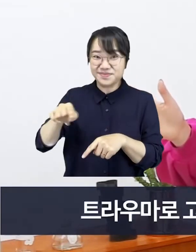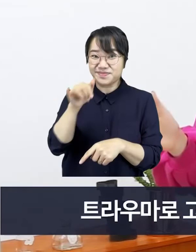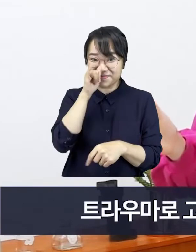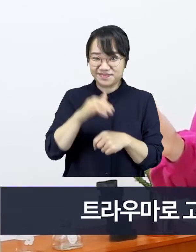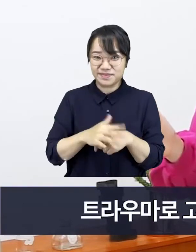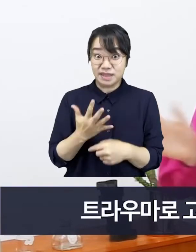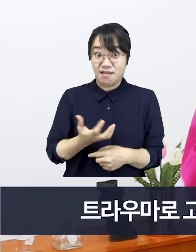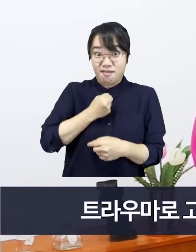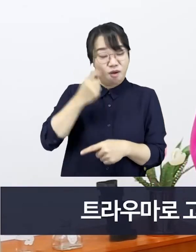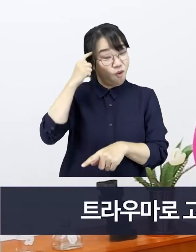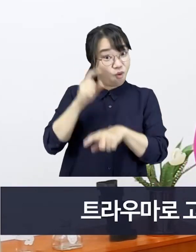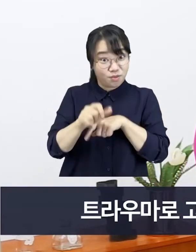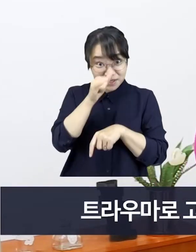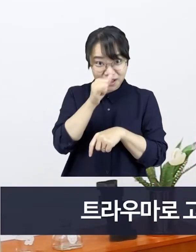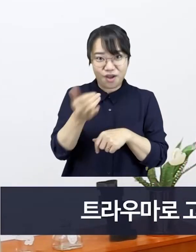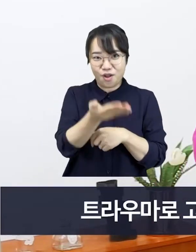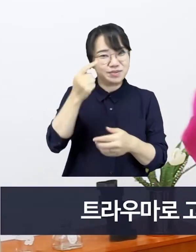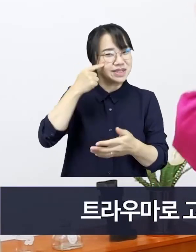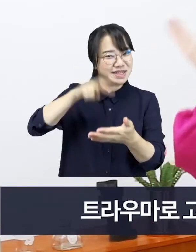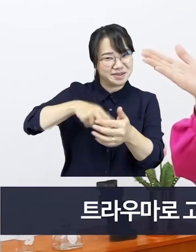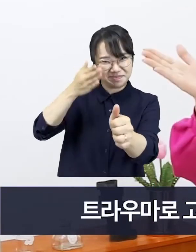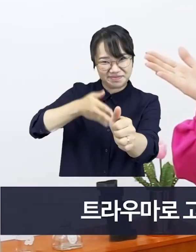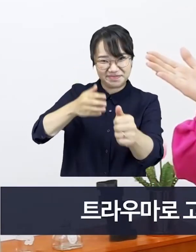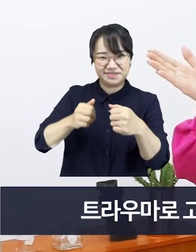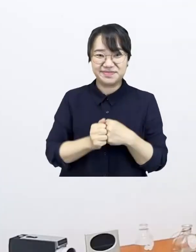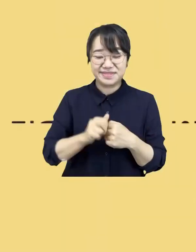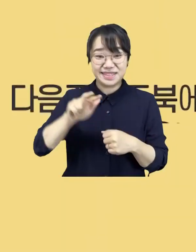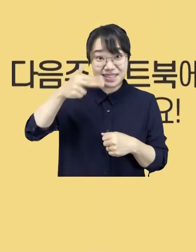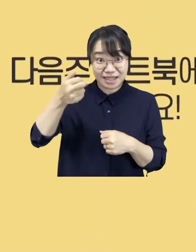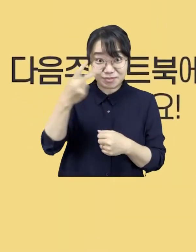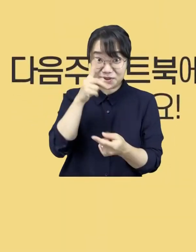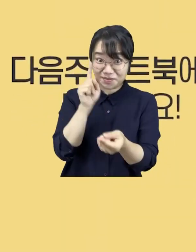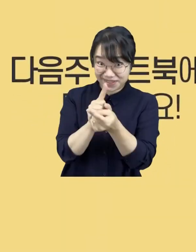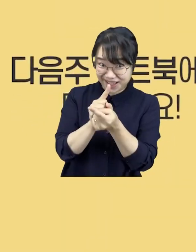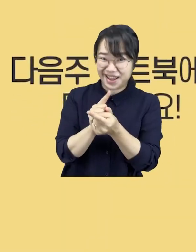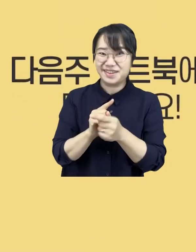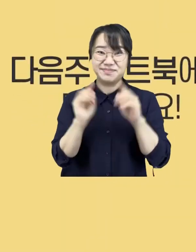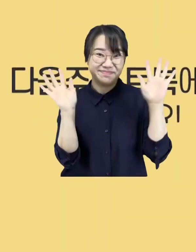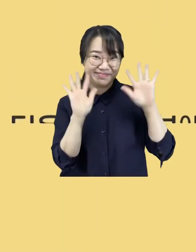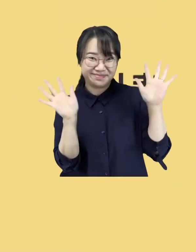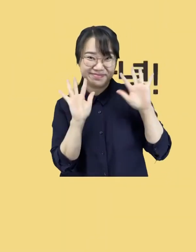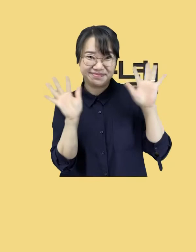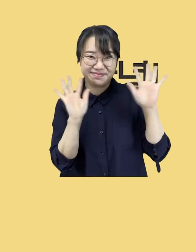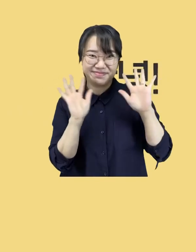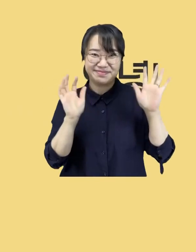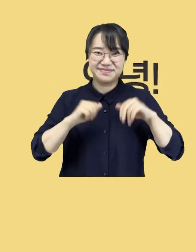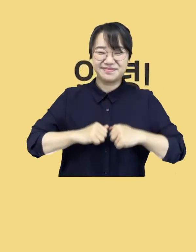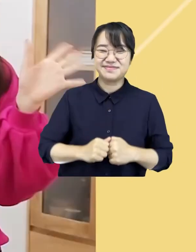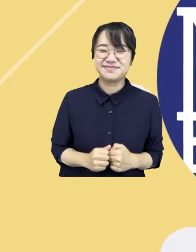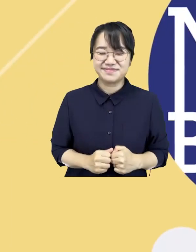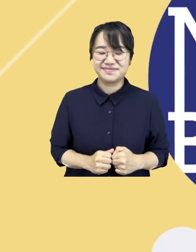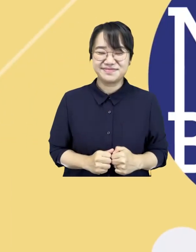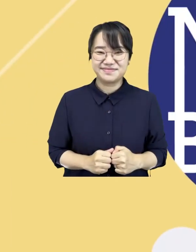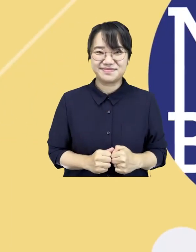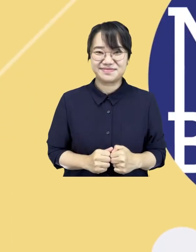있어요 트라우마로 고민 많은 분들에게 적극 추천합니다 다음 주 노트북에서 또 만나요 안녕